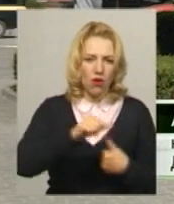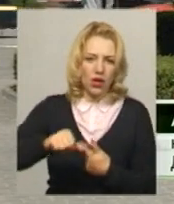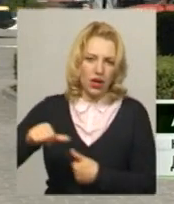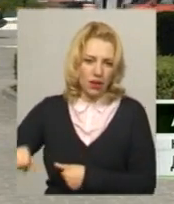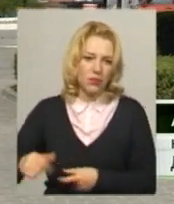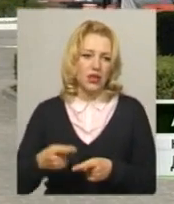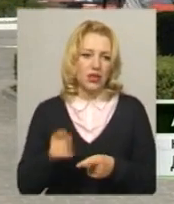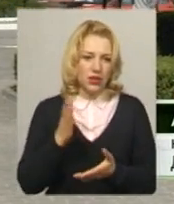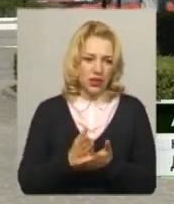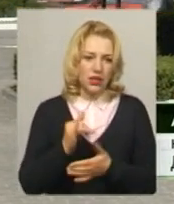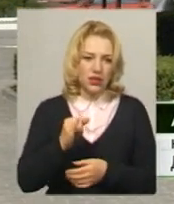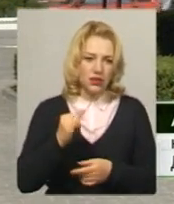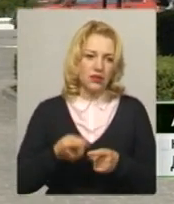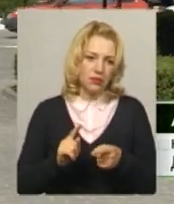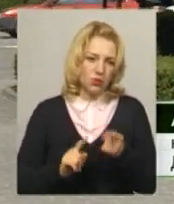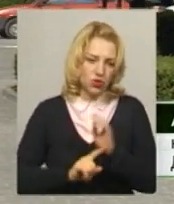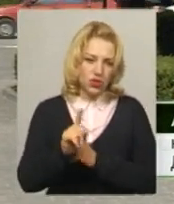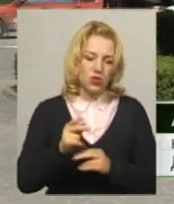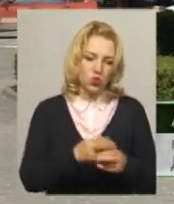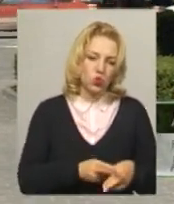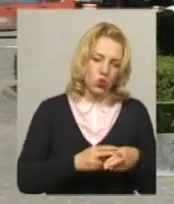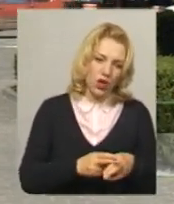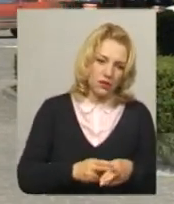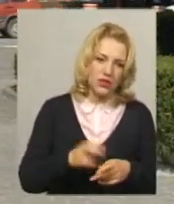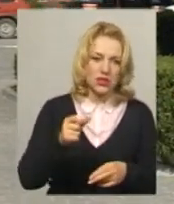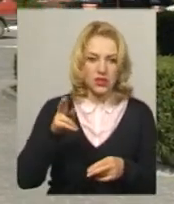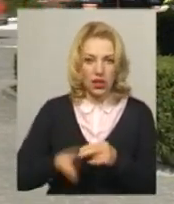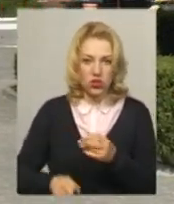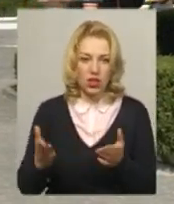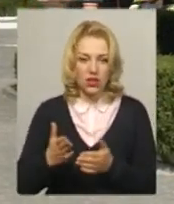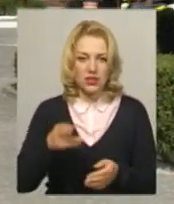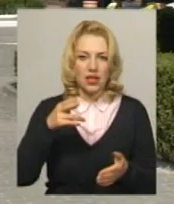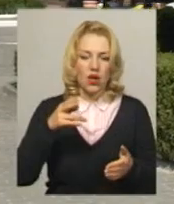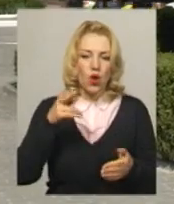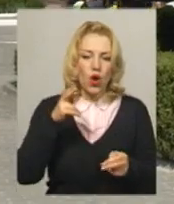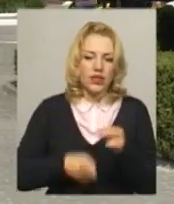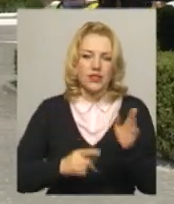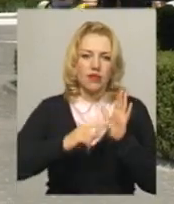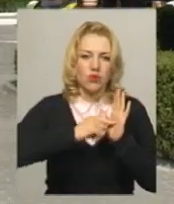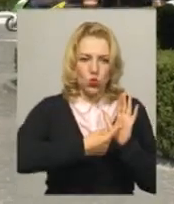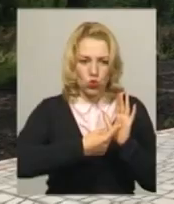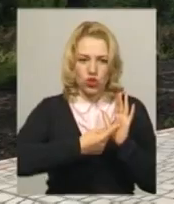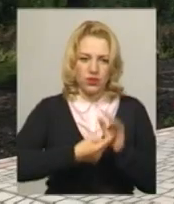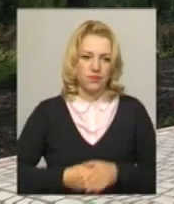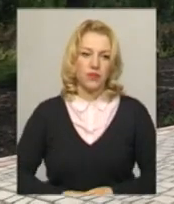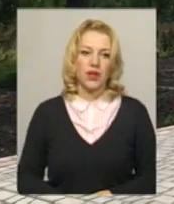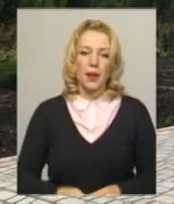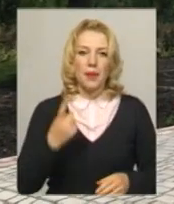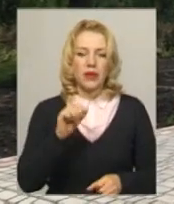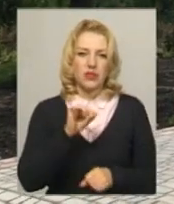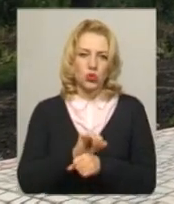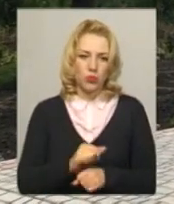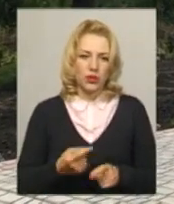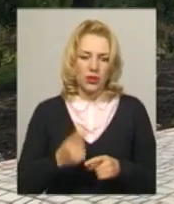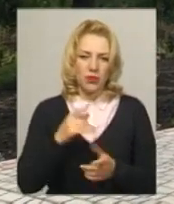починається дунаєвцями і закінчується вже якась кінцева точка знову таки об'єктом. Перша зупинка